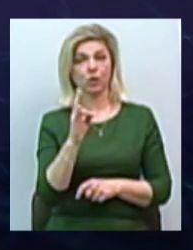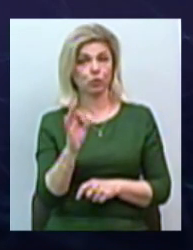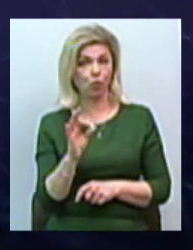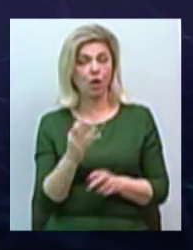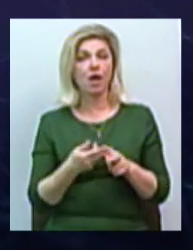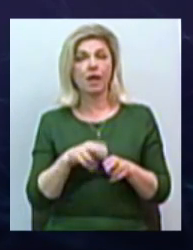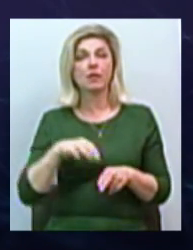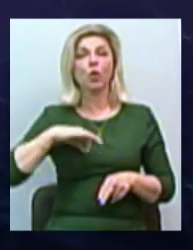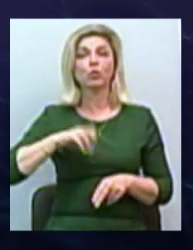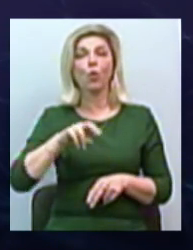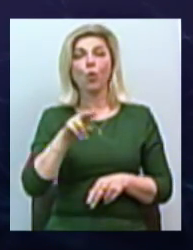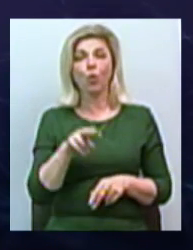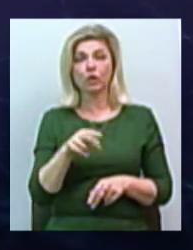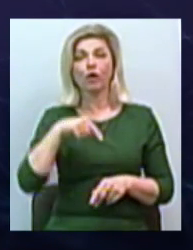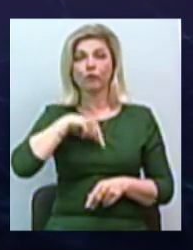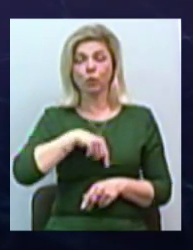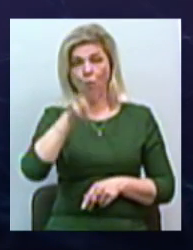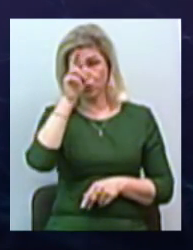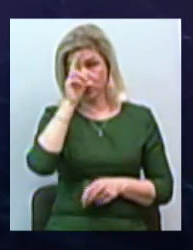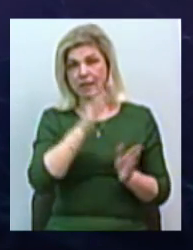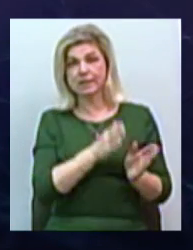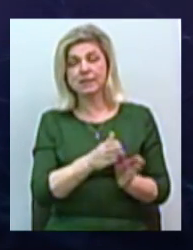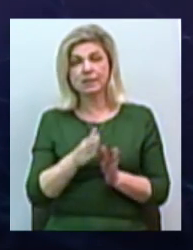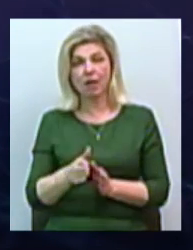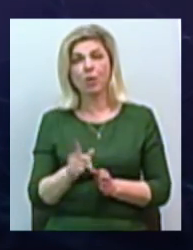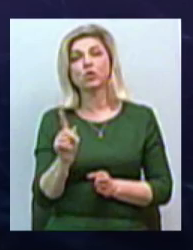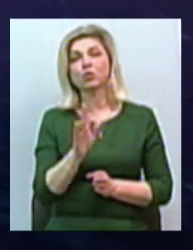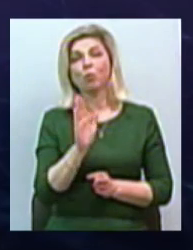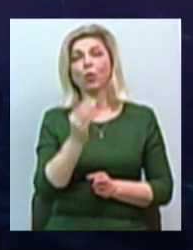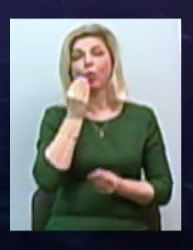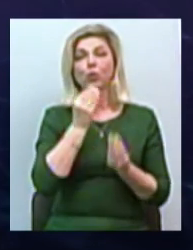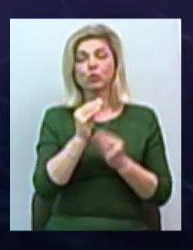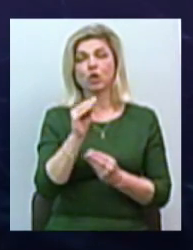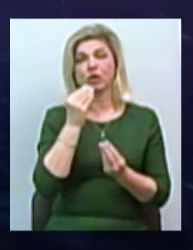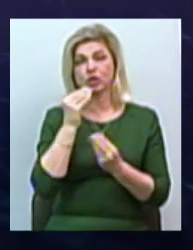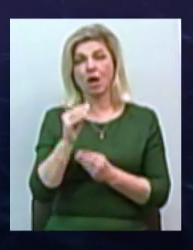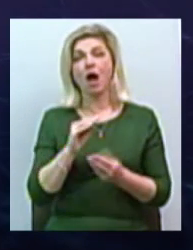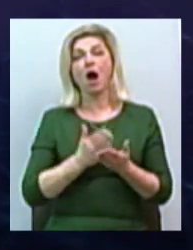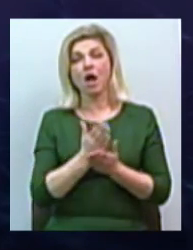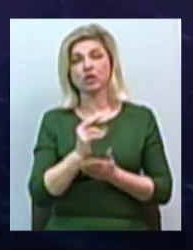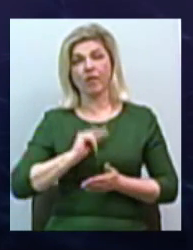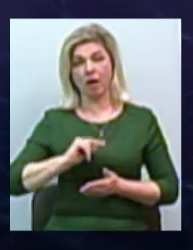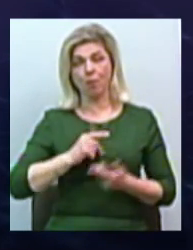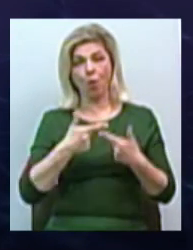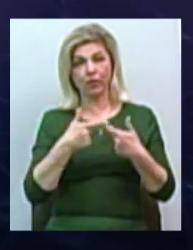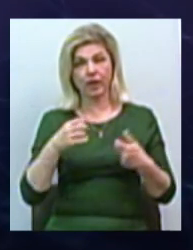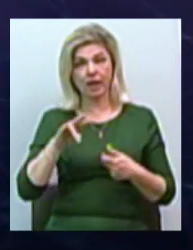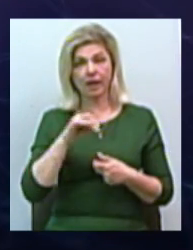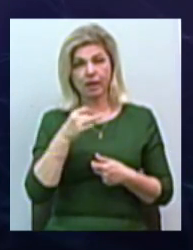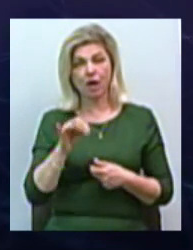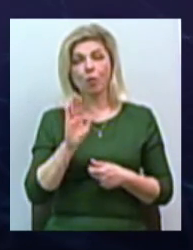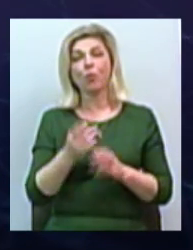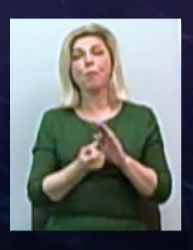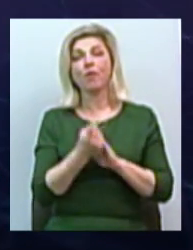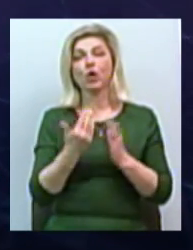-таки, це доход внутрініх державних систем, от того, що буде улучшаться качество роботи отелей, будуть появляться нові зв'язки.